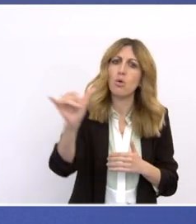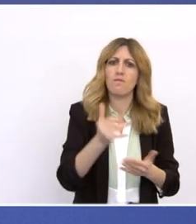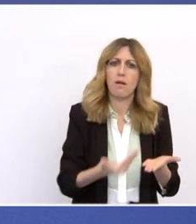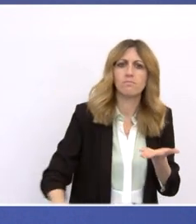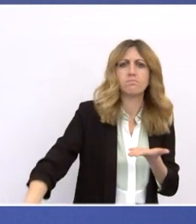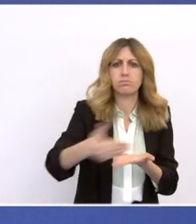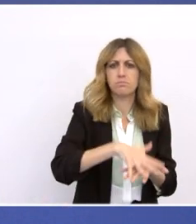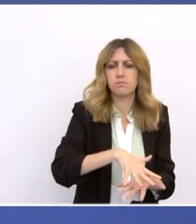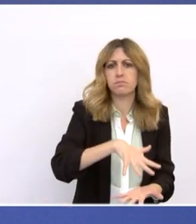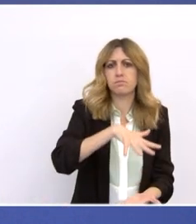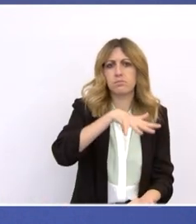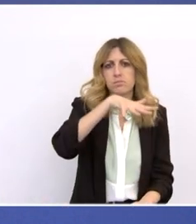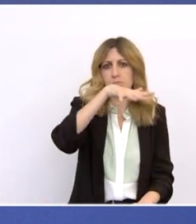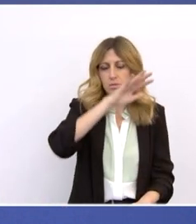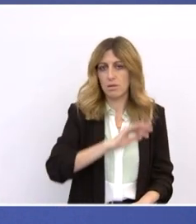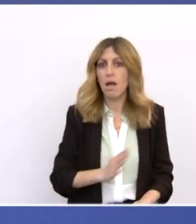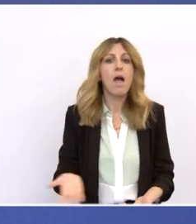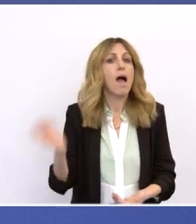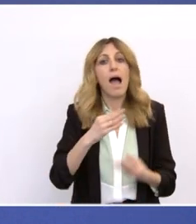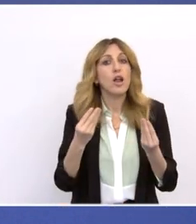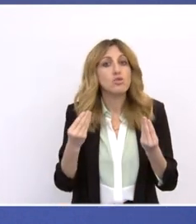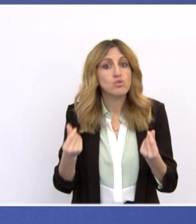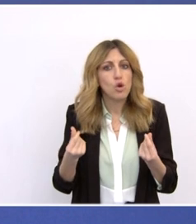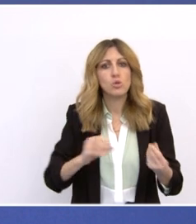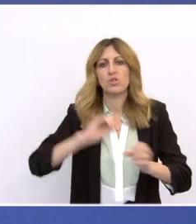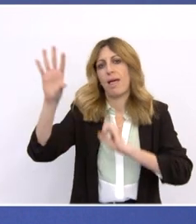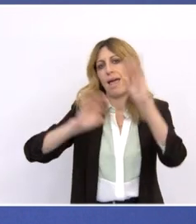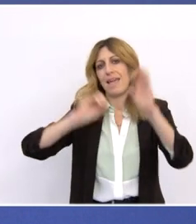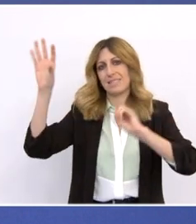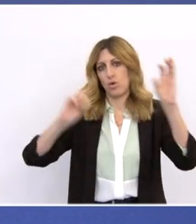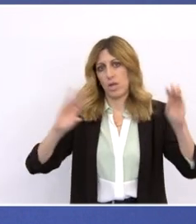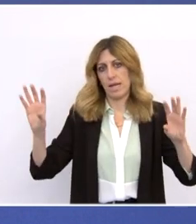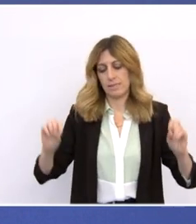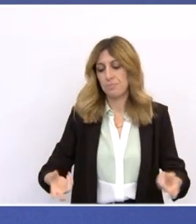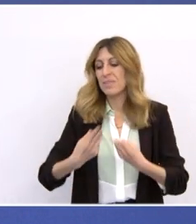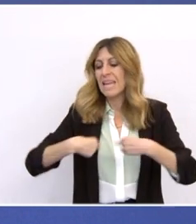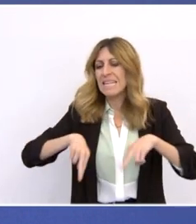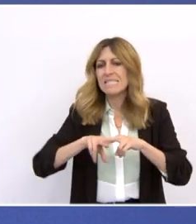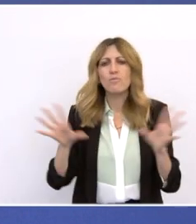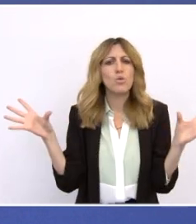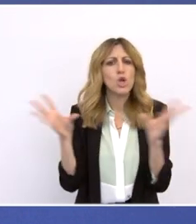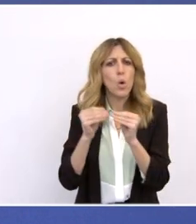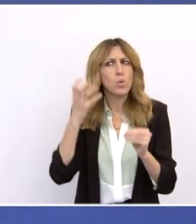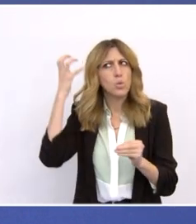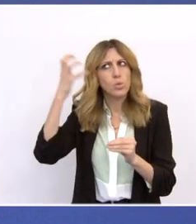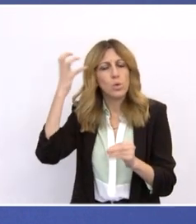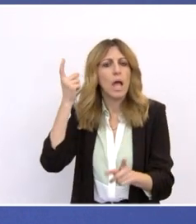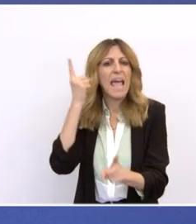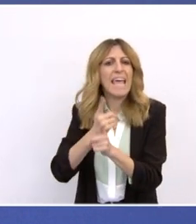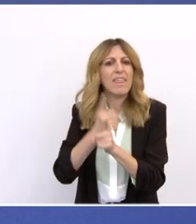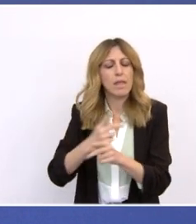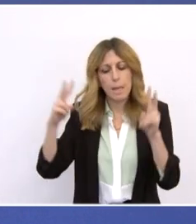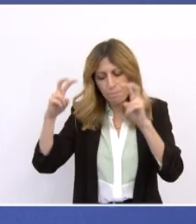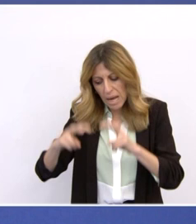κυριότερο των οποίων είναι η αύξηση των εξαγωγών. Στο Συμβούλιο Οικονομικών Εμπειρογνωμών κάναμε αντίστοιχη μελέτη. Τα αποτελέσματά μας είναι